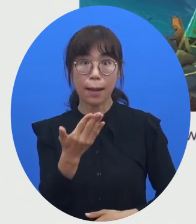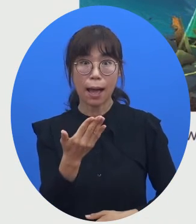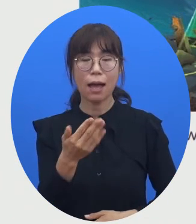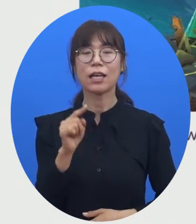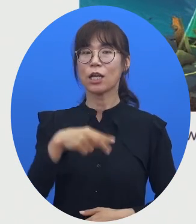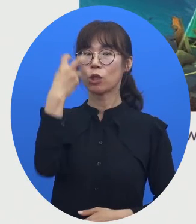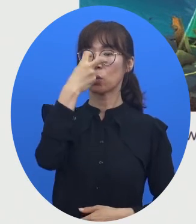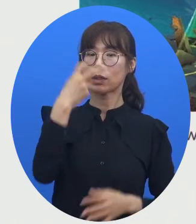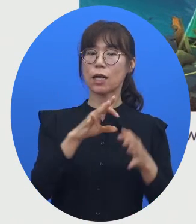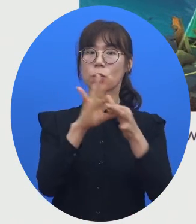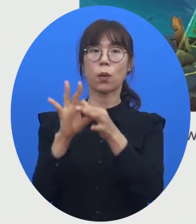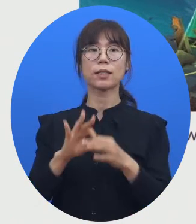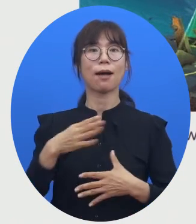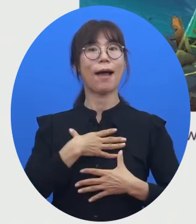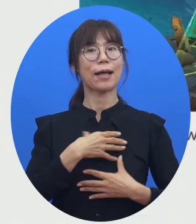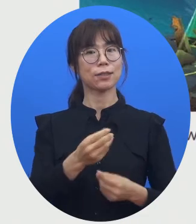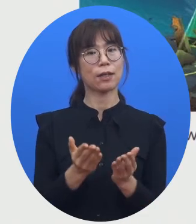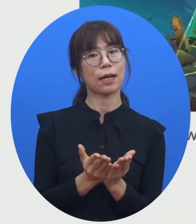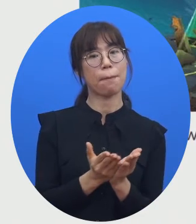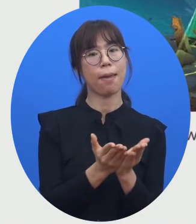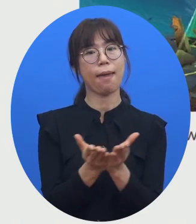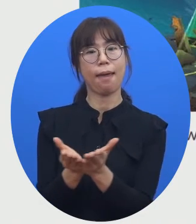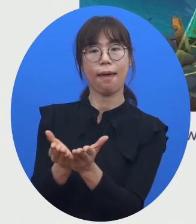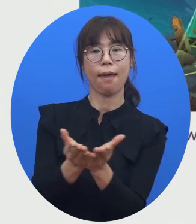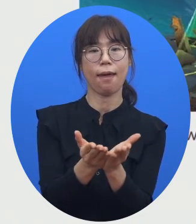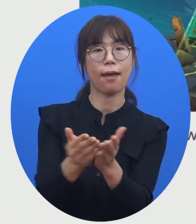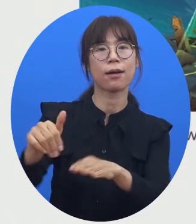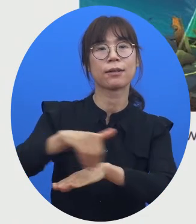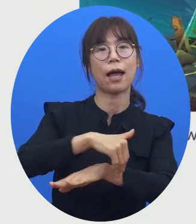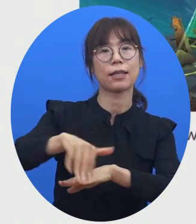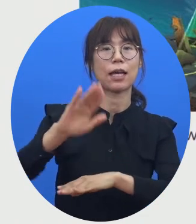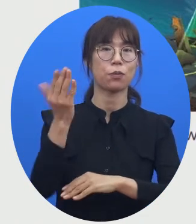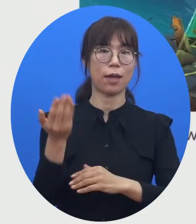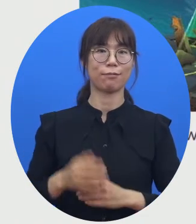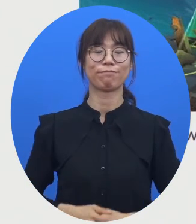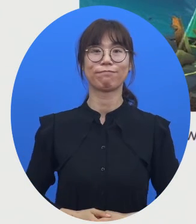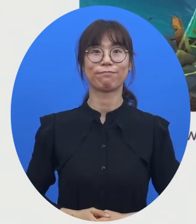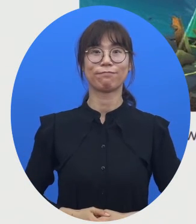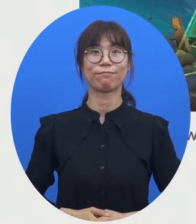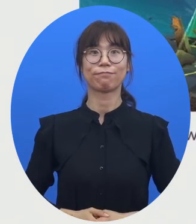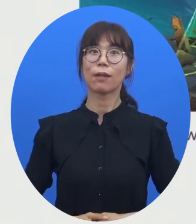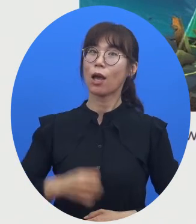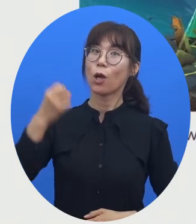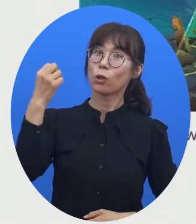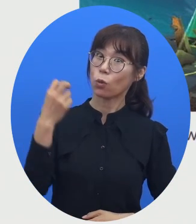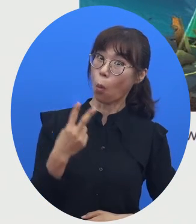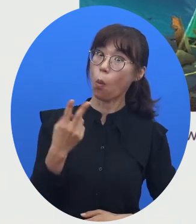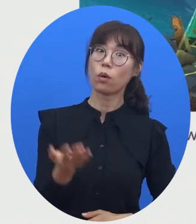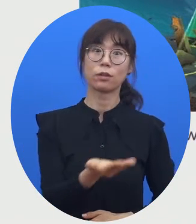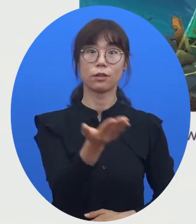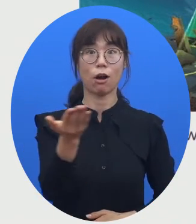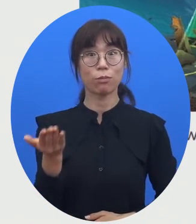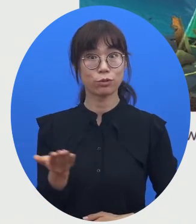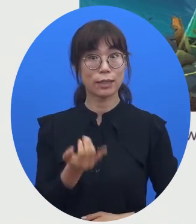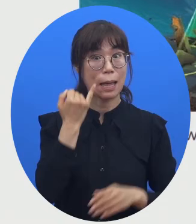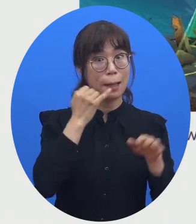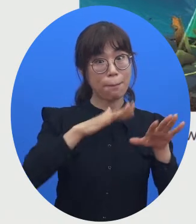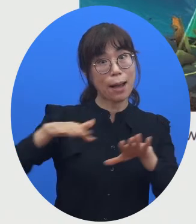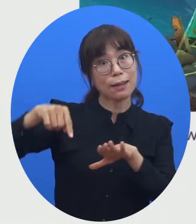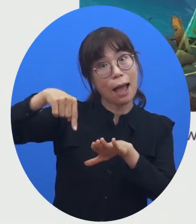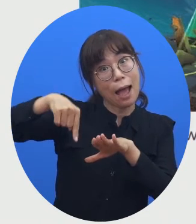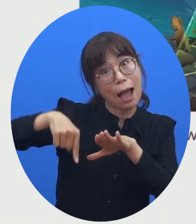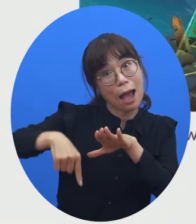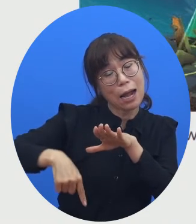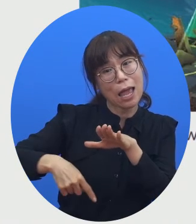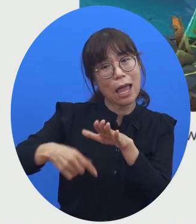이용해서 안전하게 선박을 운행할 수가 있습니다. 그리고 여러분들 바다 아래 가라앉은